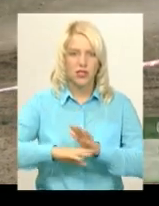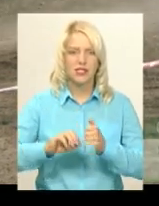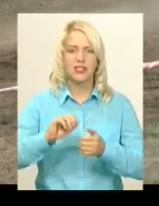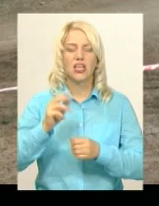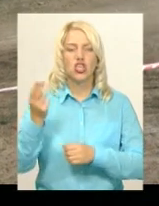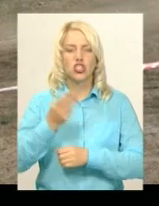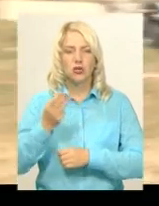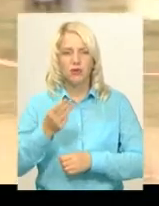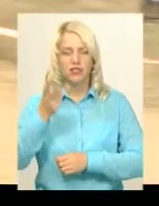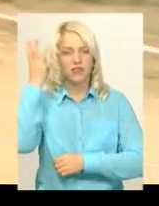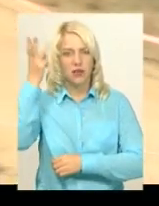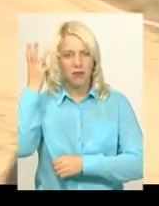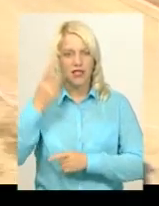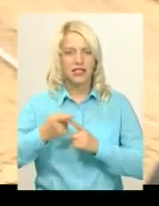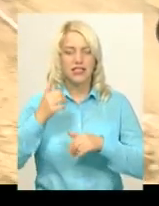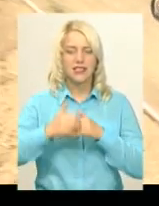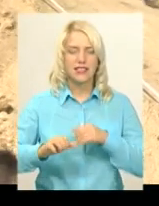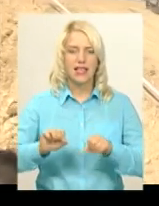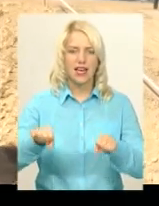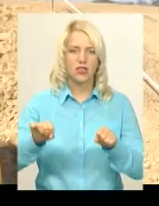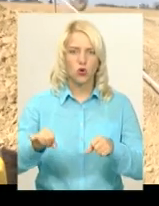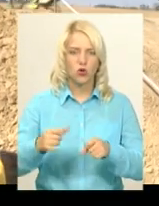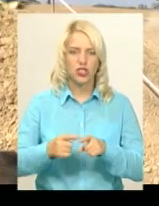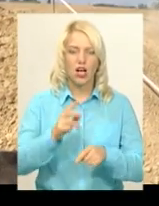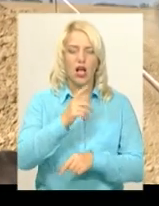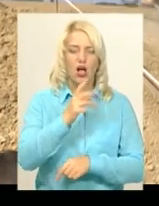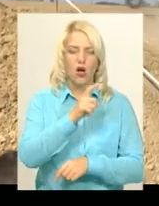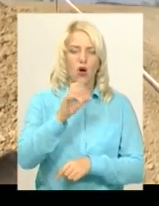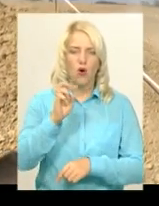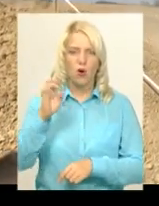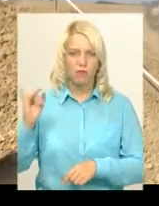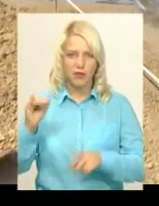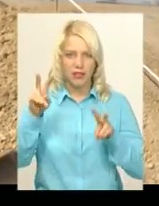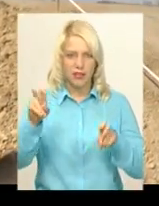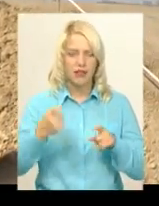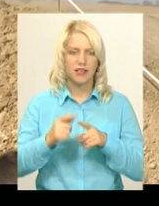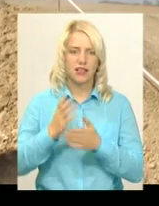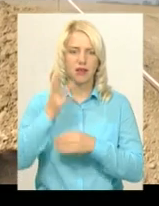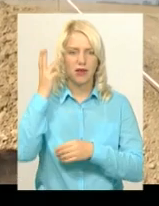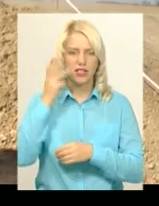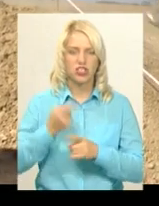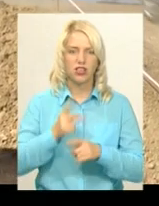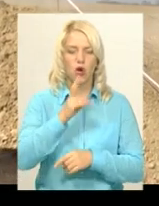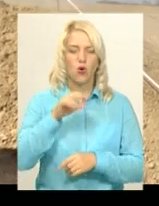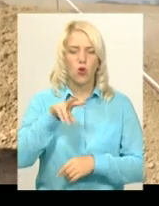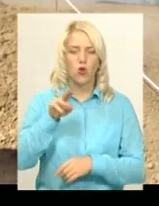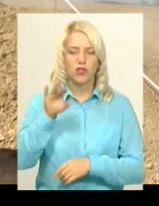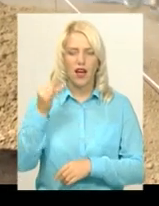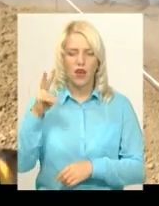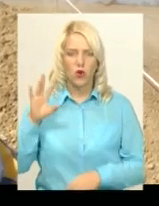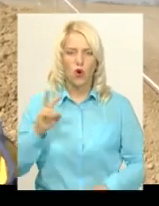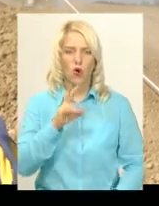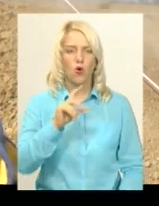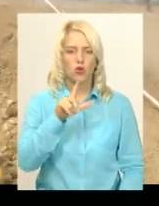Шепетівку. Серед гонщиків з класу хобі переміг кам'янчанин, організатор змагань Олександр Палатайко. Олег Козловський став